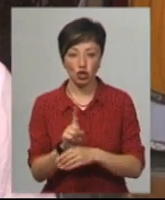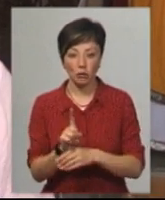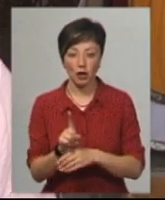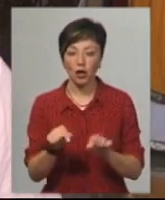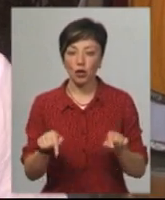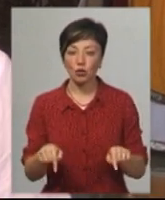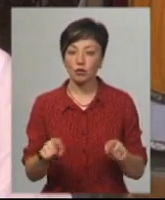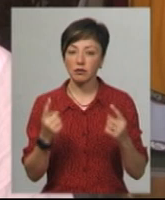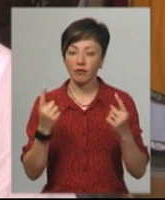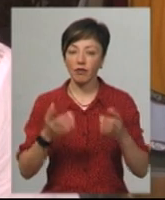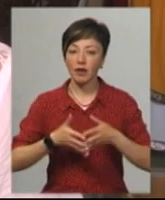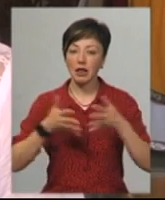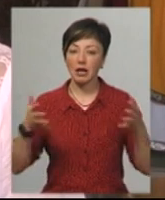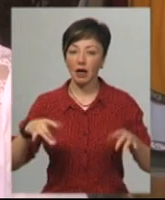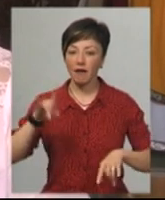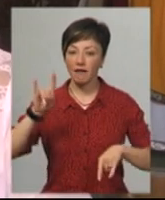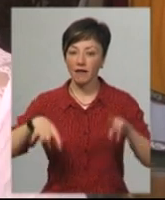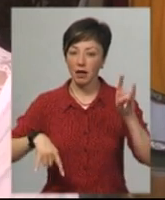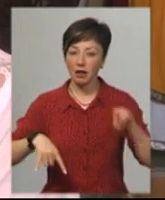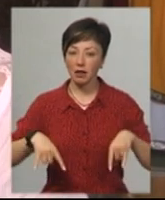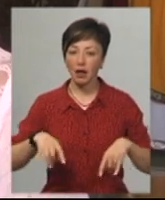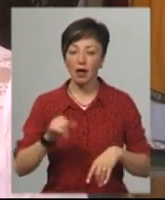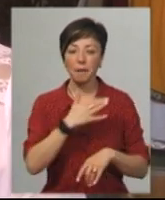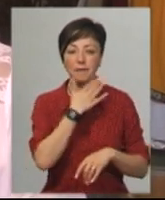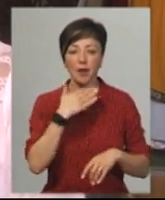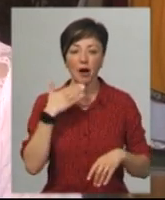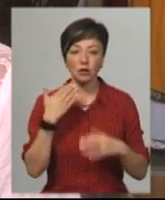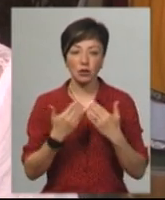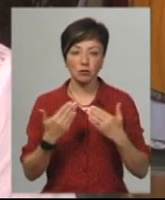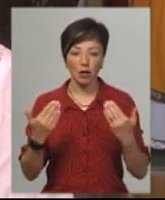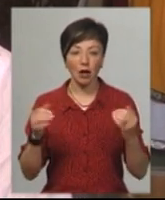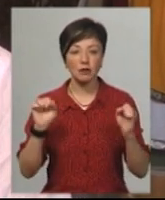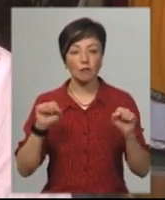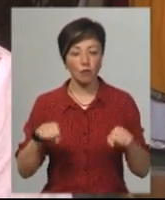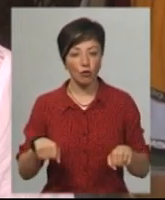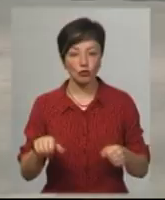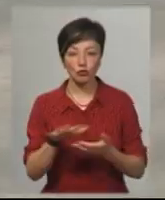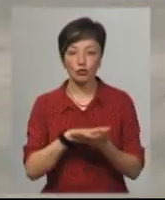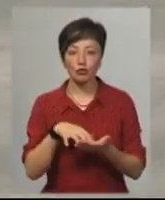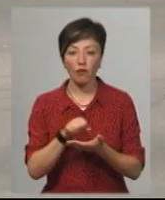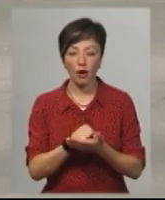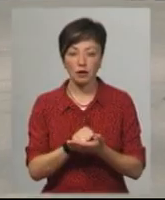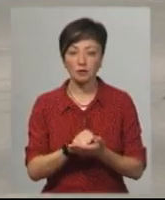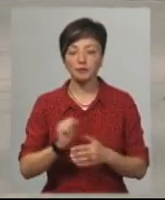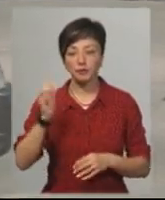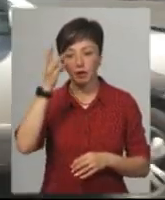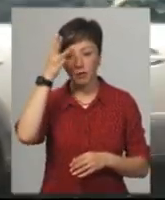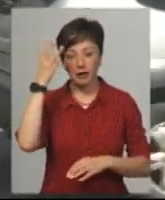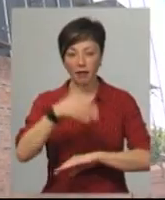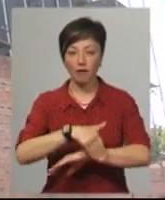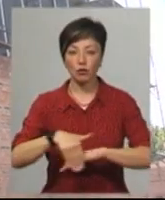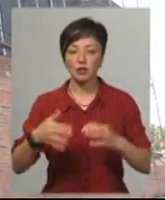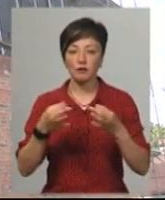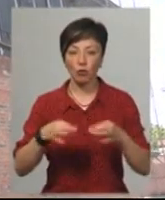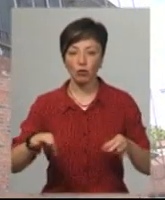надзвичайно великі вікна і багато експонатів можуть псуватися. В обласному центрі на вулиці